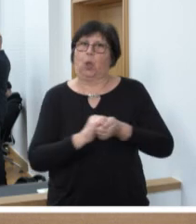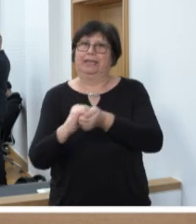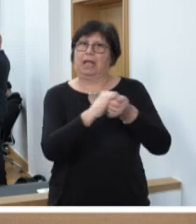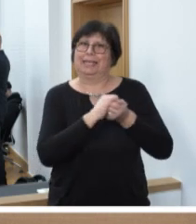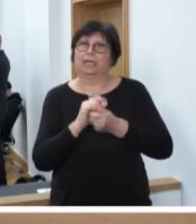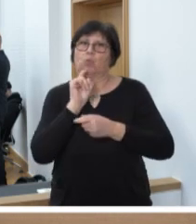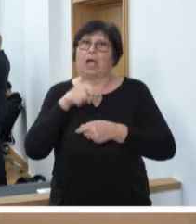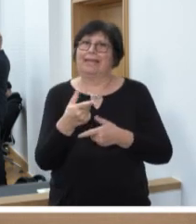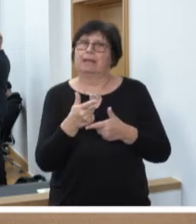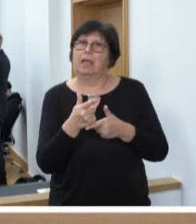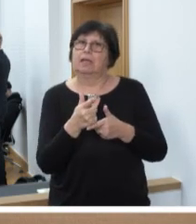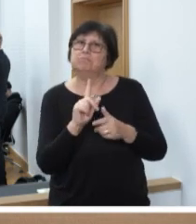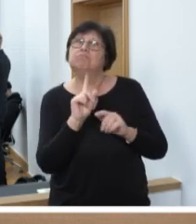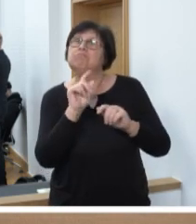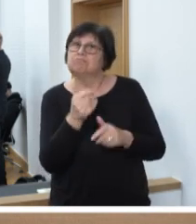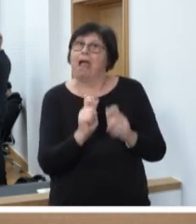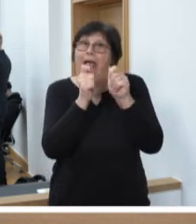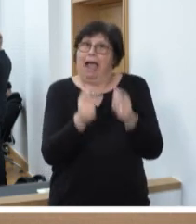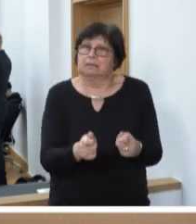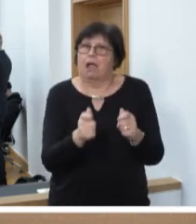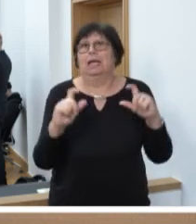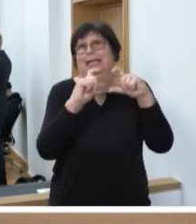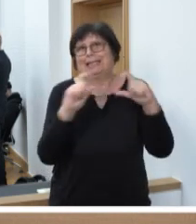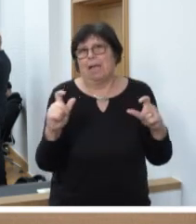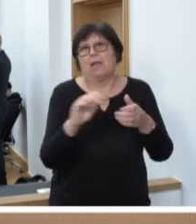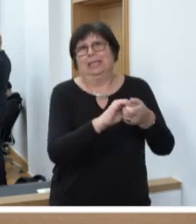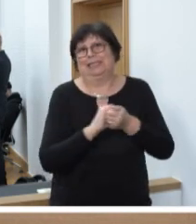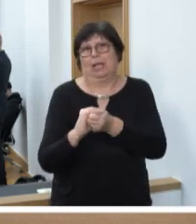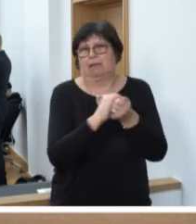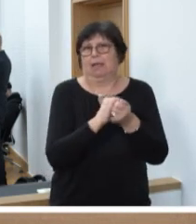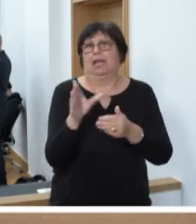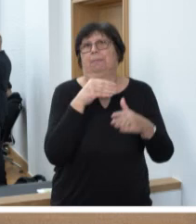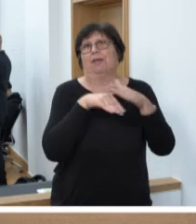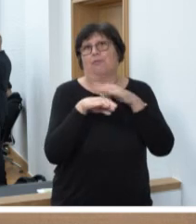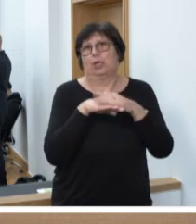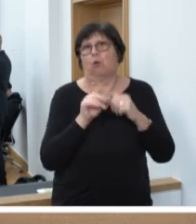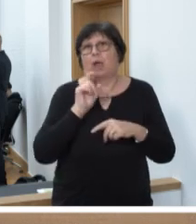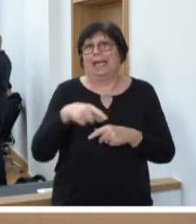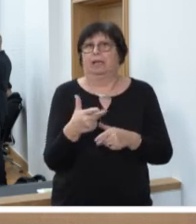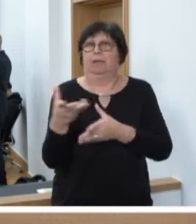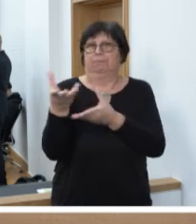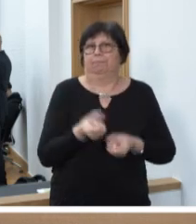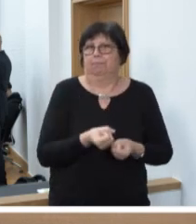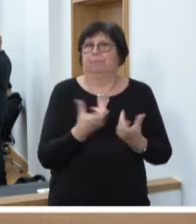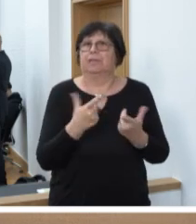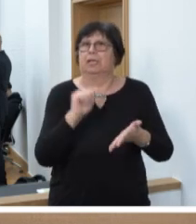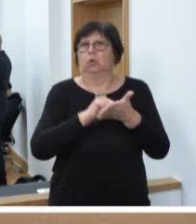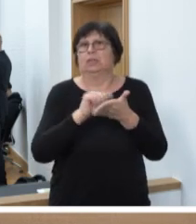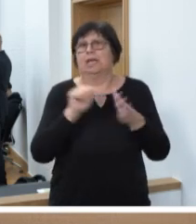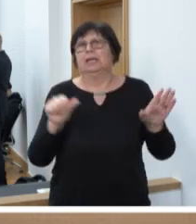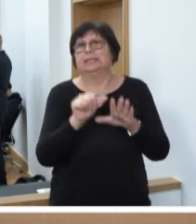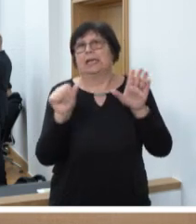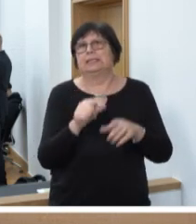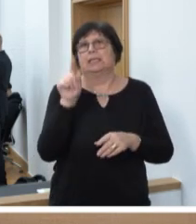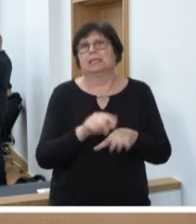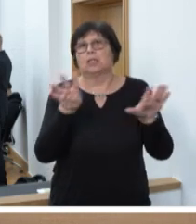Ukraine einen korrespondierenden Antrag zum Thema Solidarität mit Flüchtlingen aus der Ukraine eingebracht. Das ist die Drucksache 16